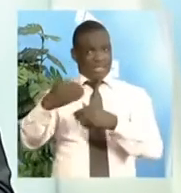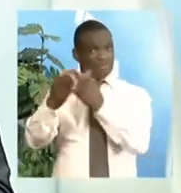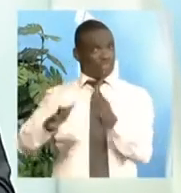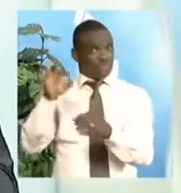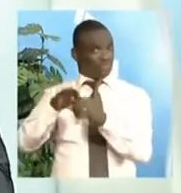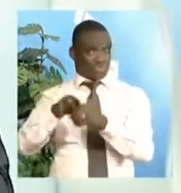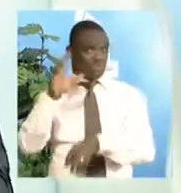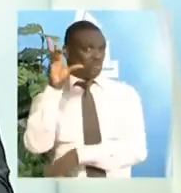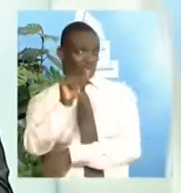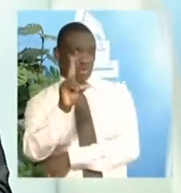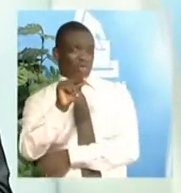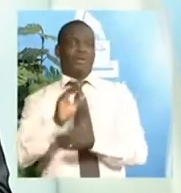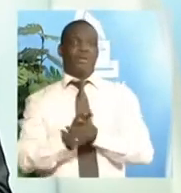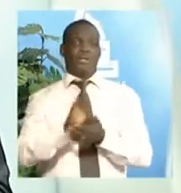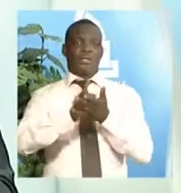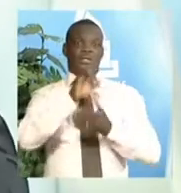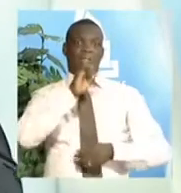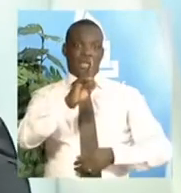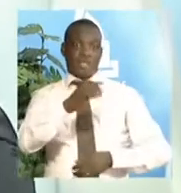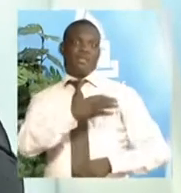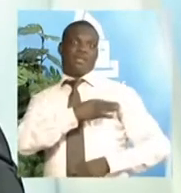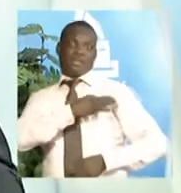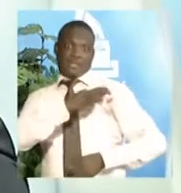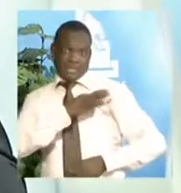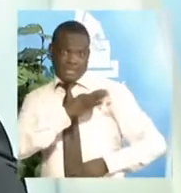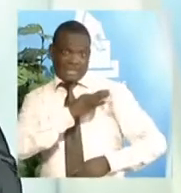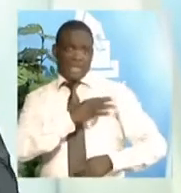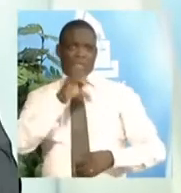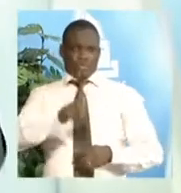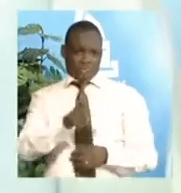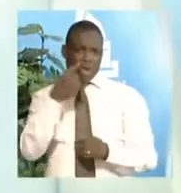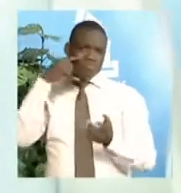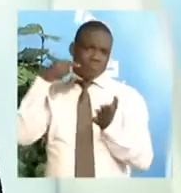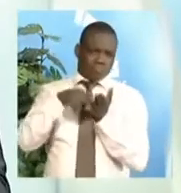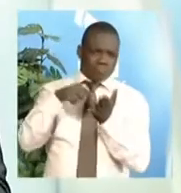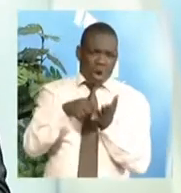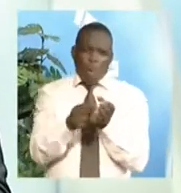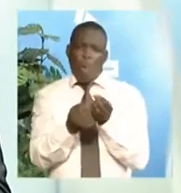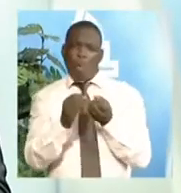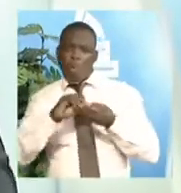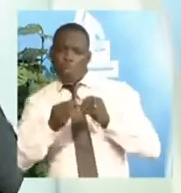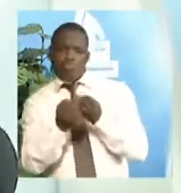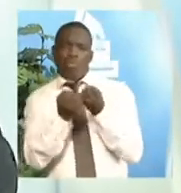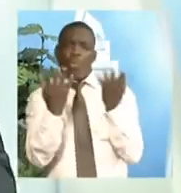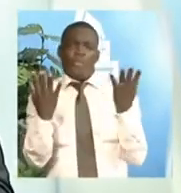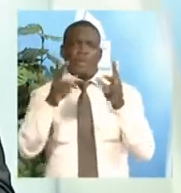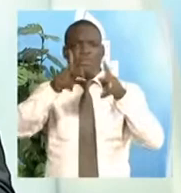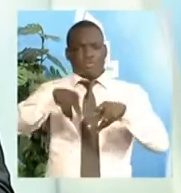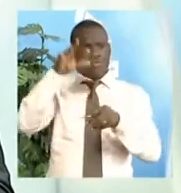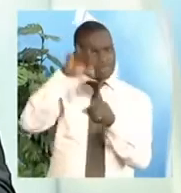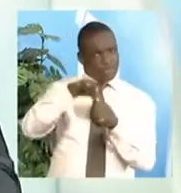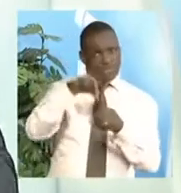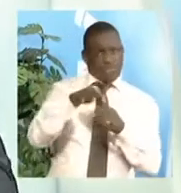vote. Il s'agit pour le candidat d'apprécier la densité de la population électorale dans sa circonscription et d'affûter ses